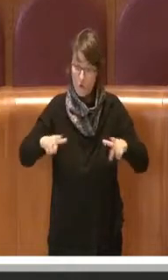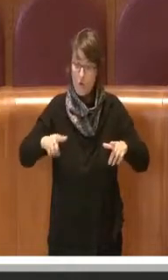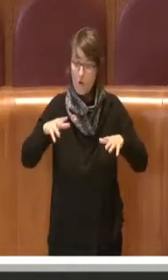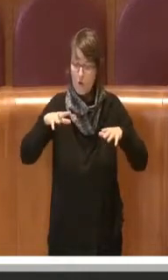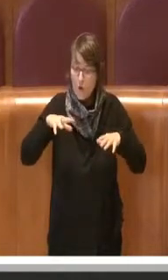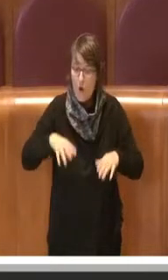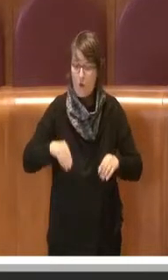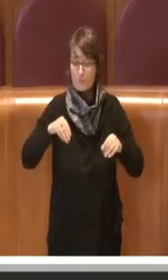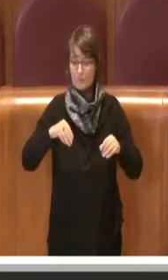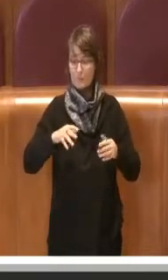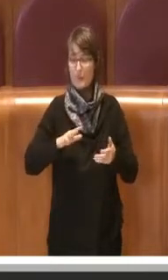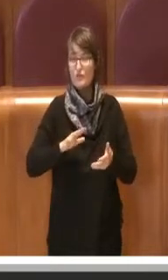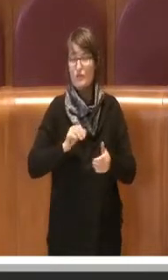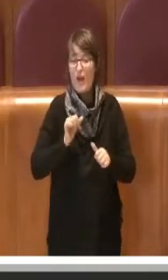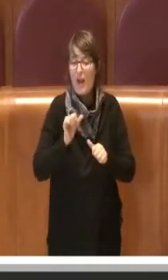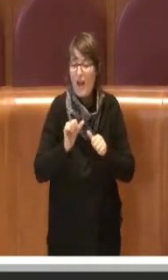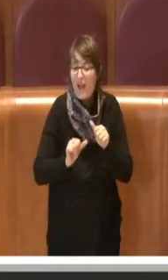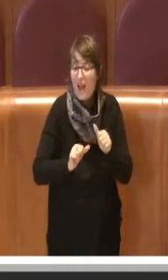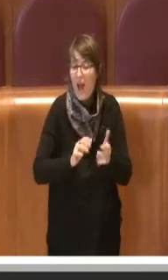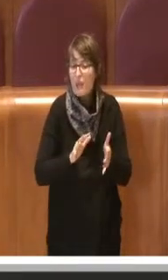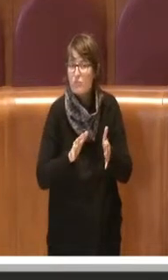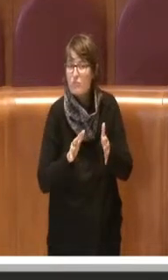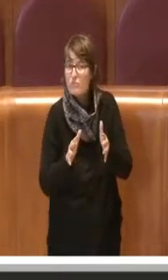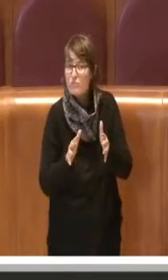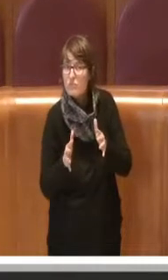riguardo questo tema. Grazie.